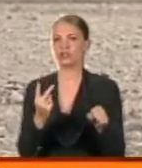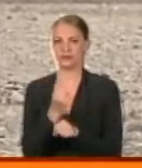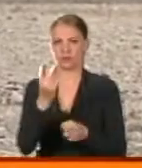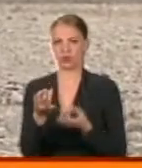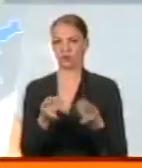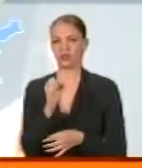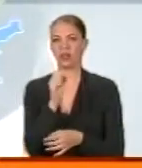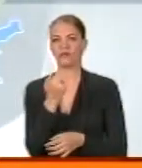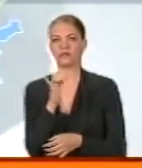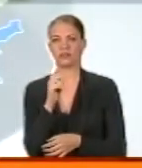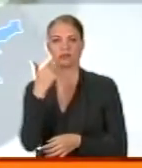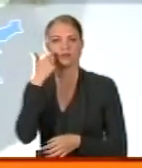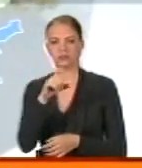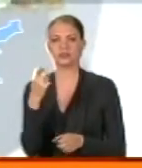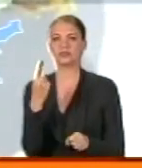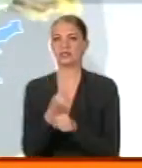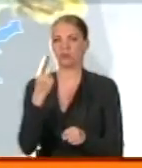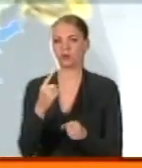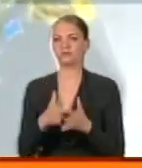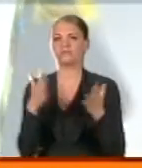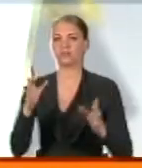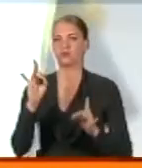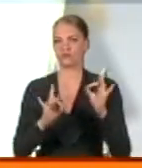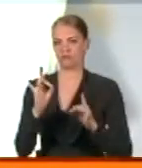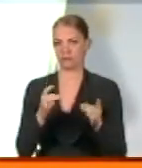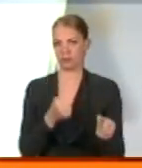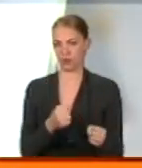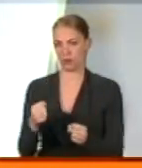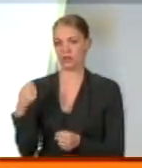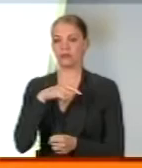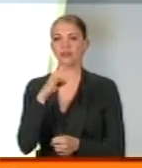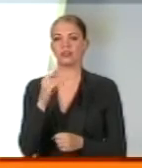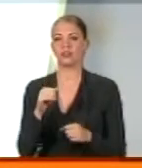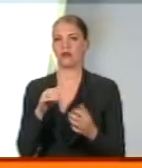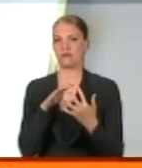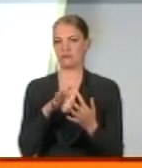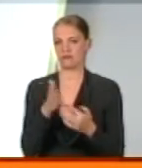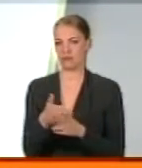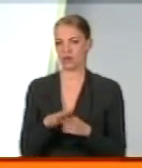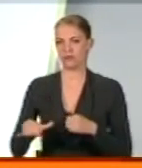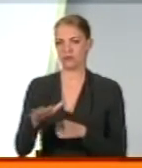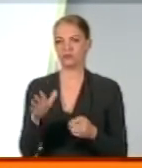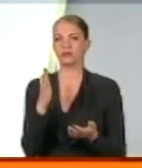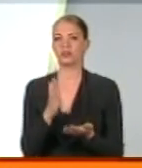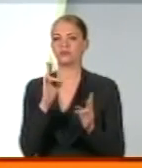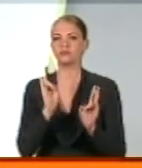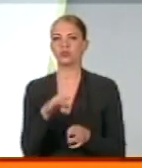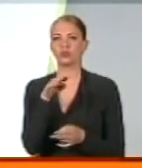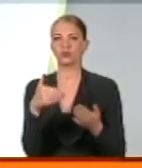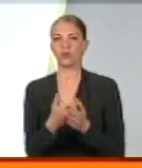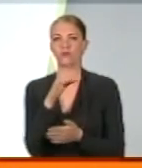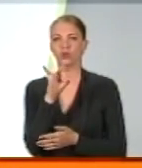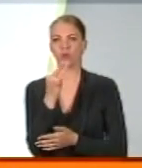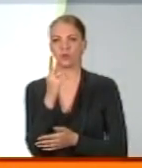обстрілювали Авдіївку, зокрема, їх заборонених великокаліберних мінометів. На Маріупільському напрямку дісталося Новотроїцькому і